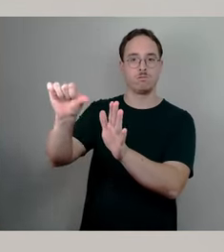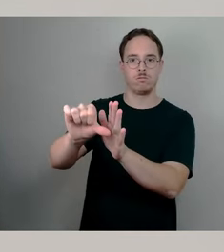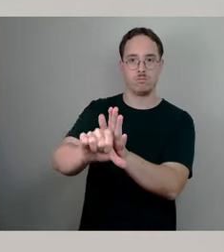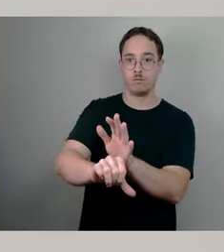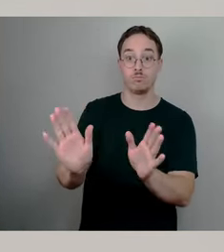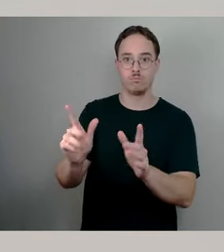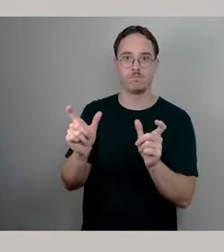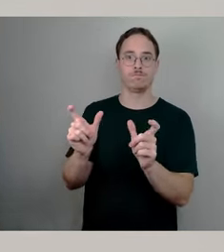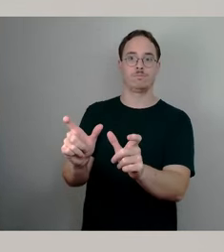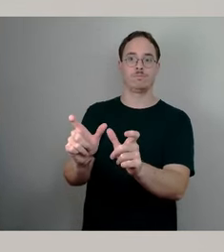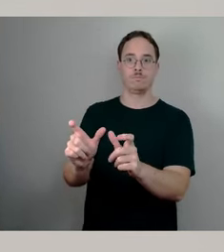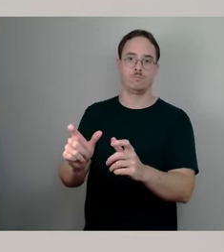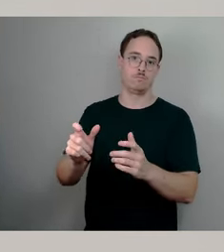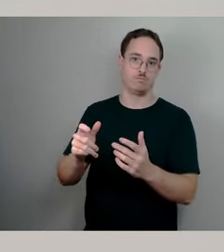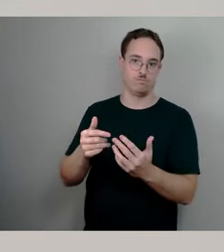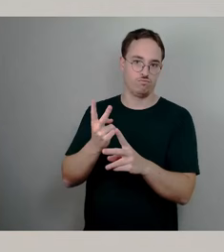werden.